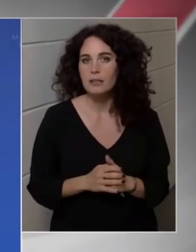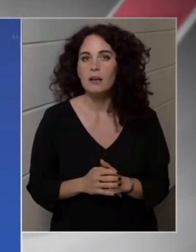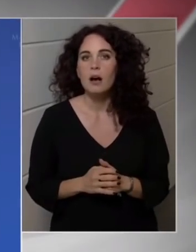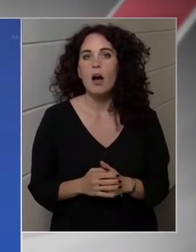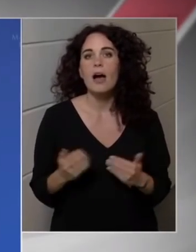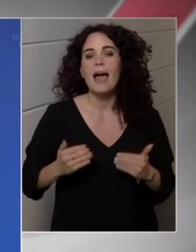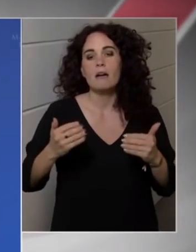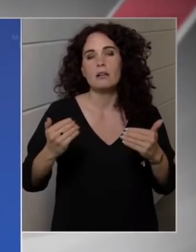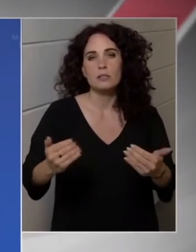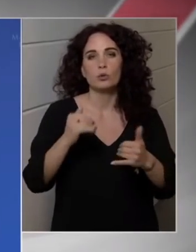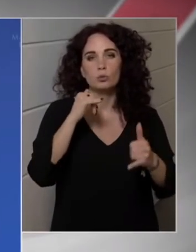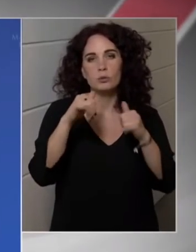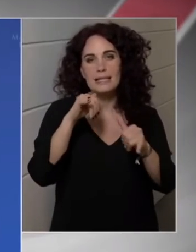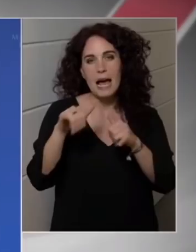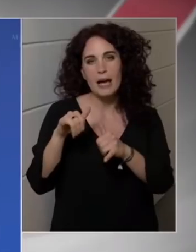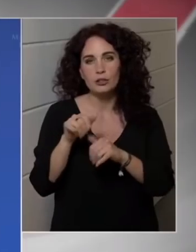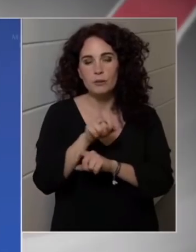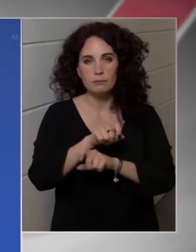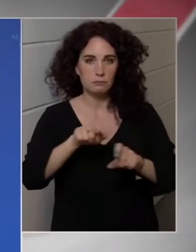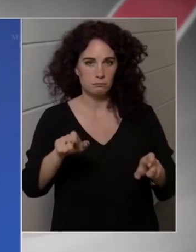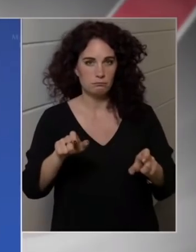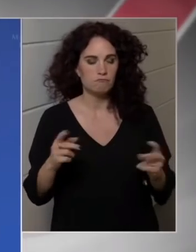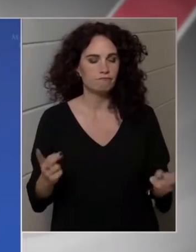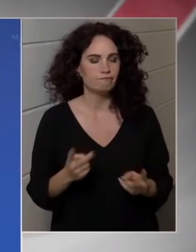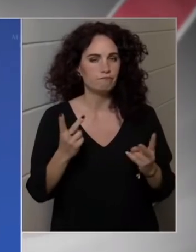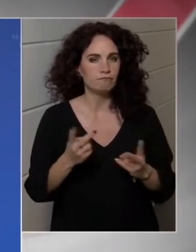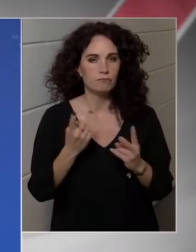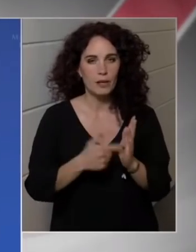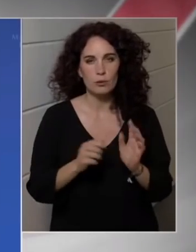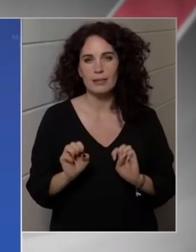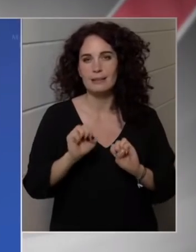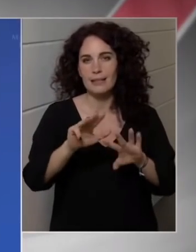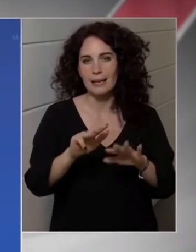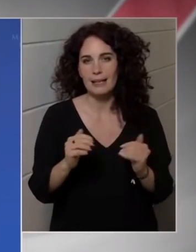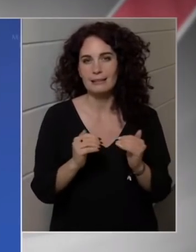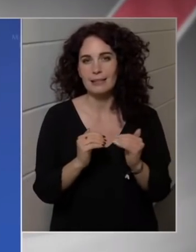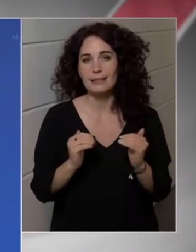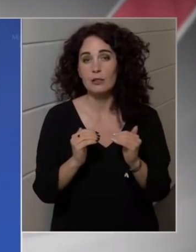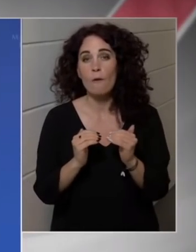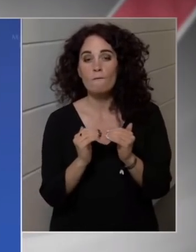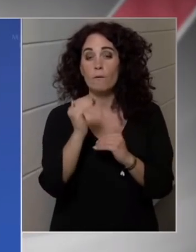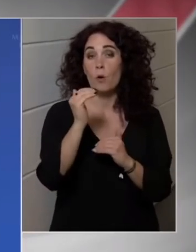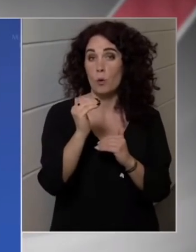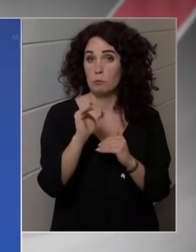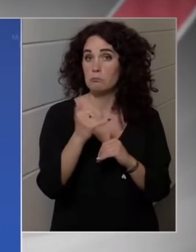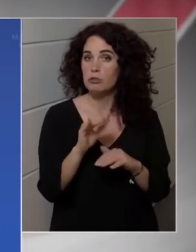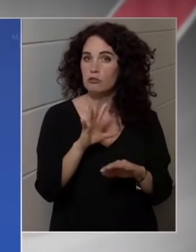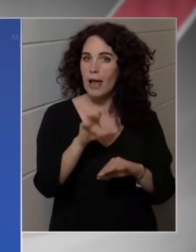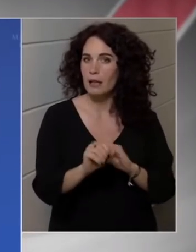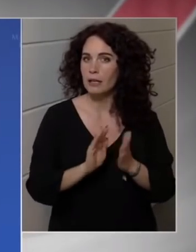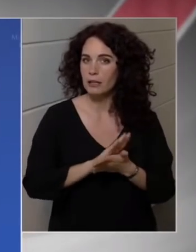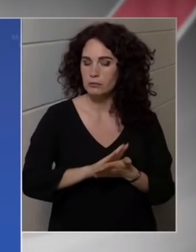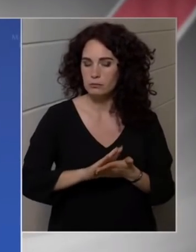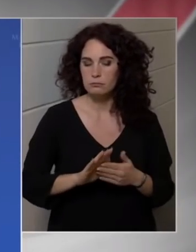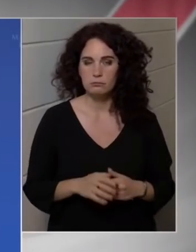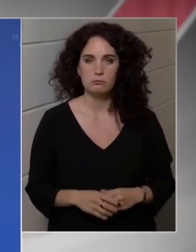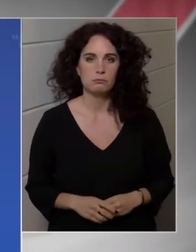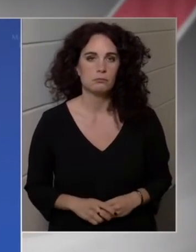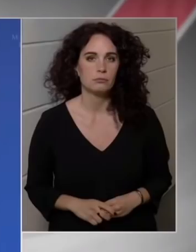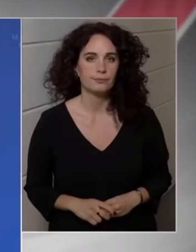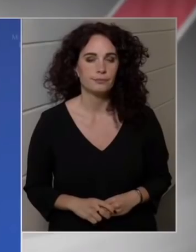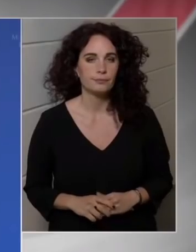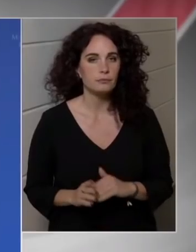elérheti a 7 millió indulót és 14 millió összes utasforgalmat a repülőtér, de ez nagyon gyorsan emelkedik, és az